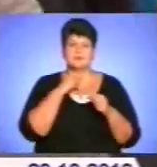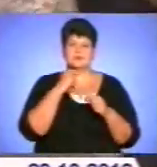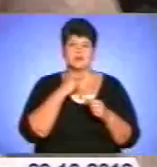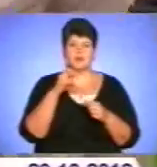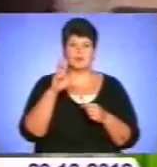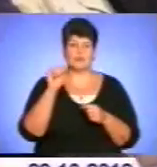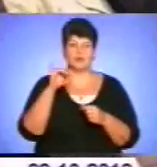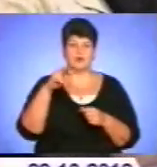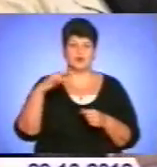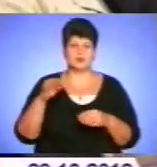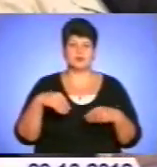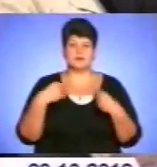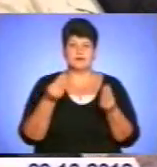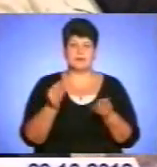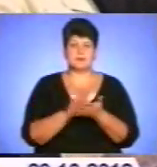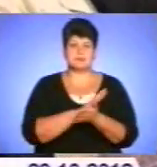який пропонували безкоштовно.